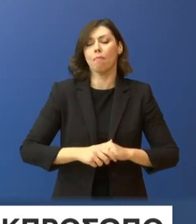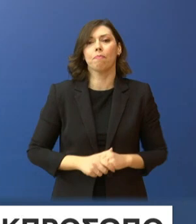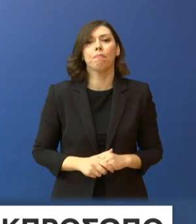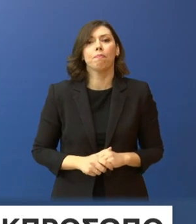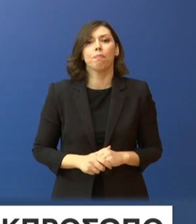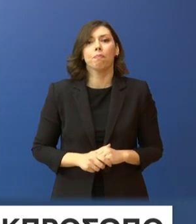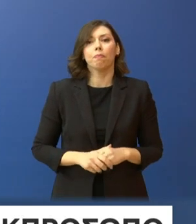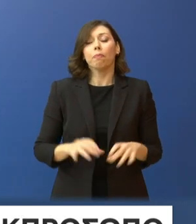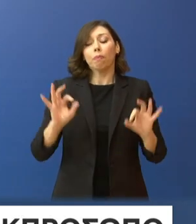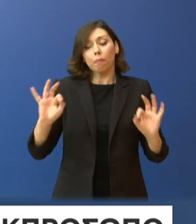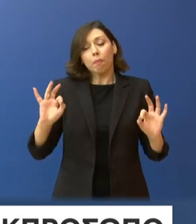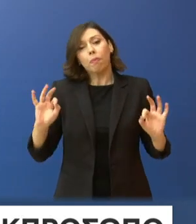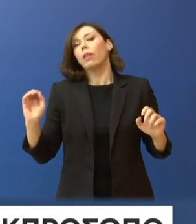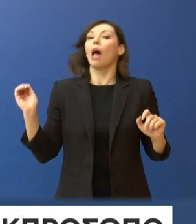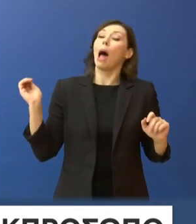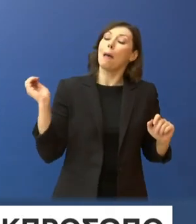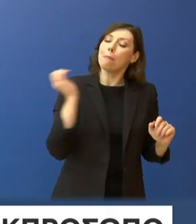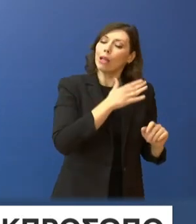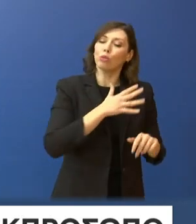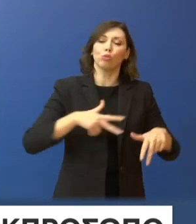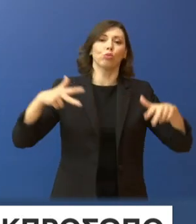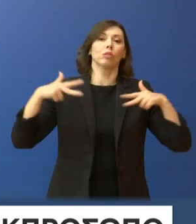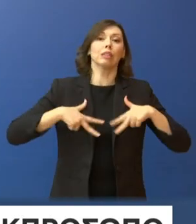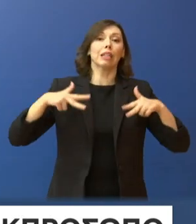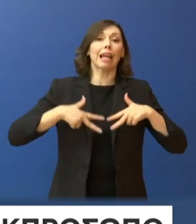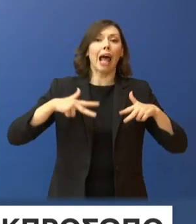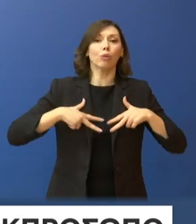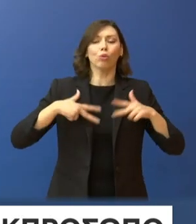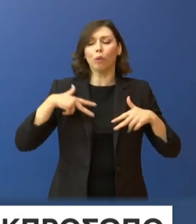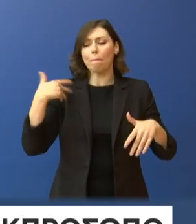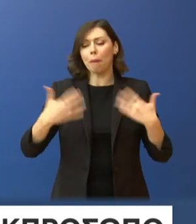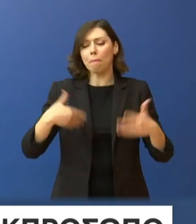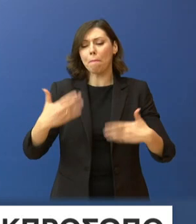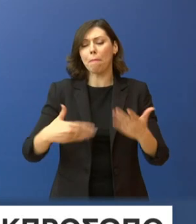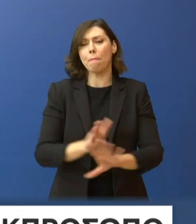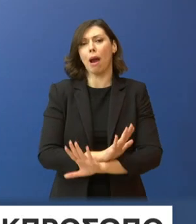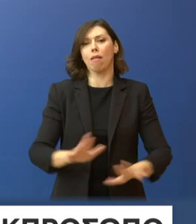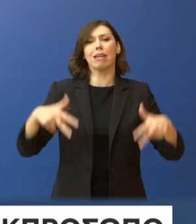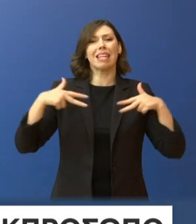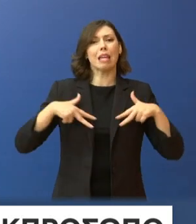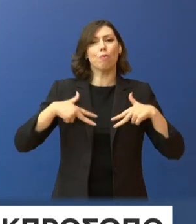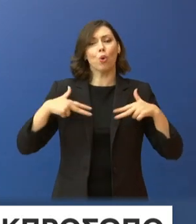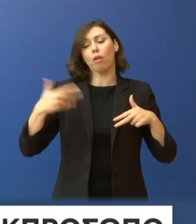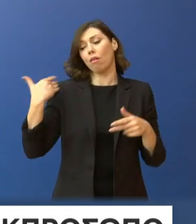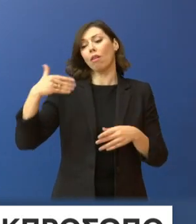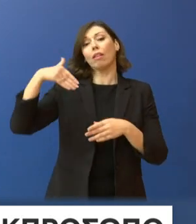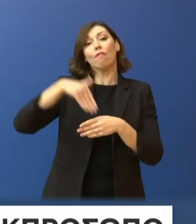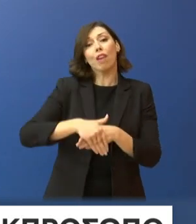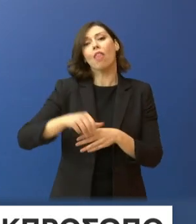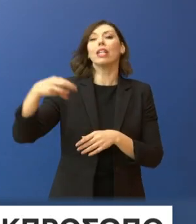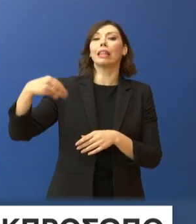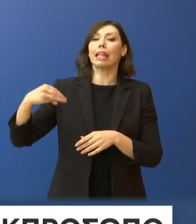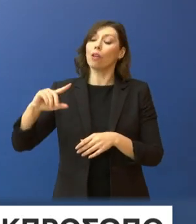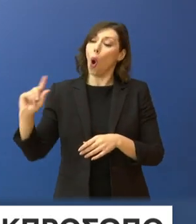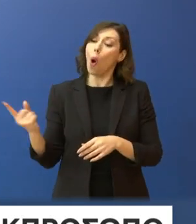κινητοποίηση του κρατικού μηχανισμού. Οι αρμόδιοι υπουργοί βρέθηκαν από το βράδυ της Τρίτης στο Συντονιστικό Κέντρο της Πολιτικής Προστασίας.